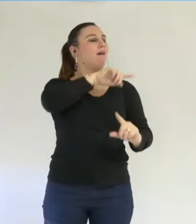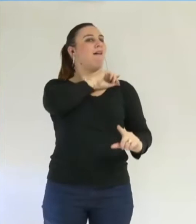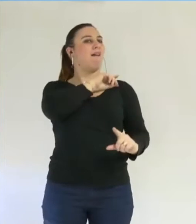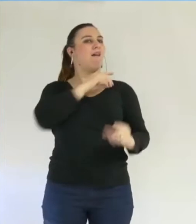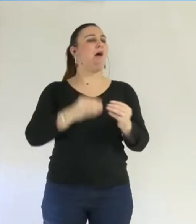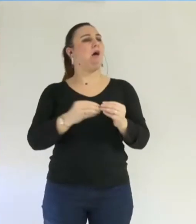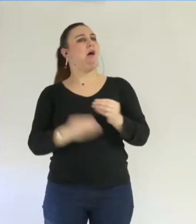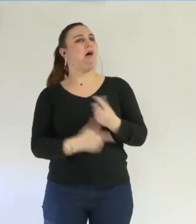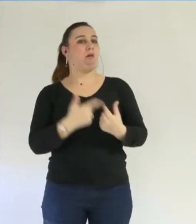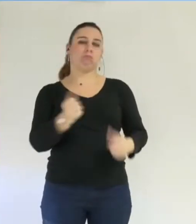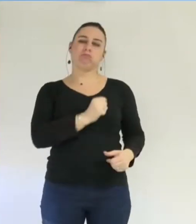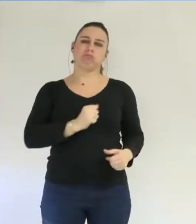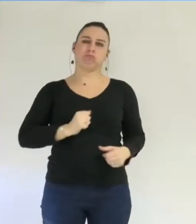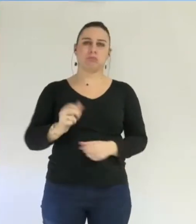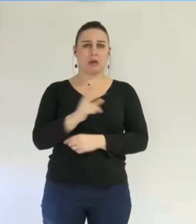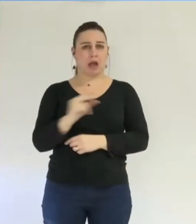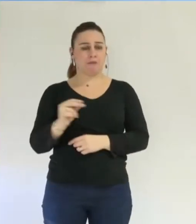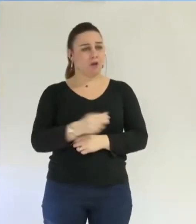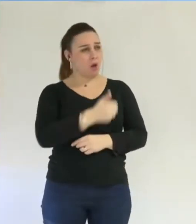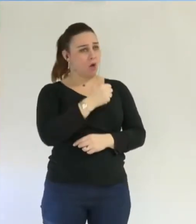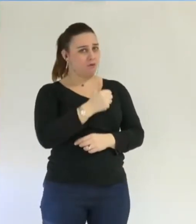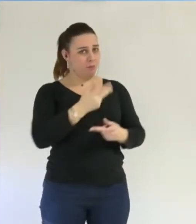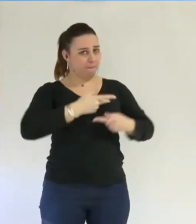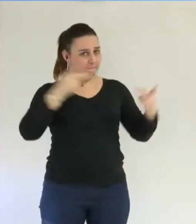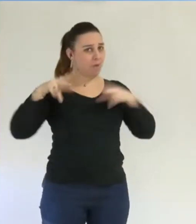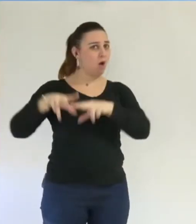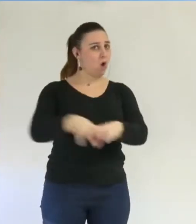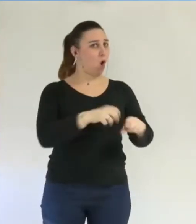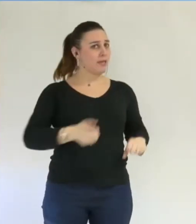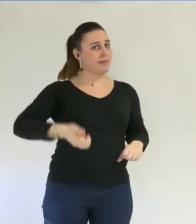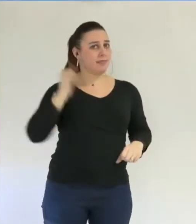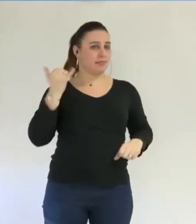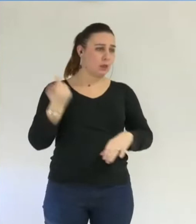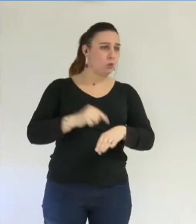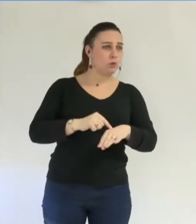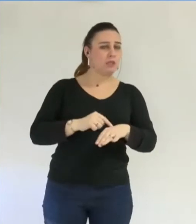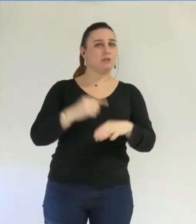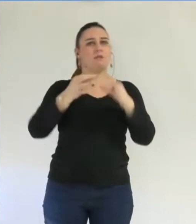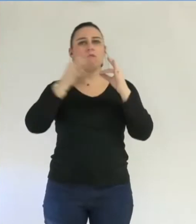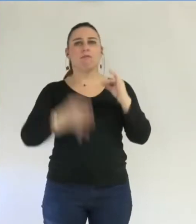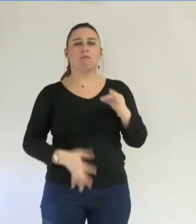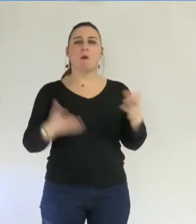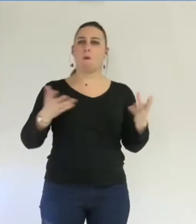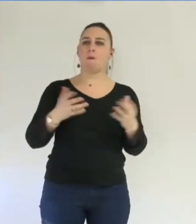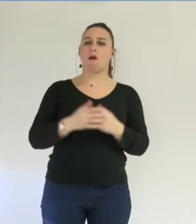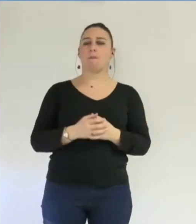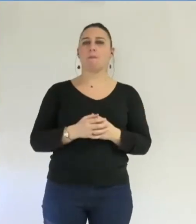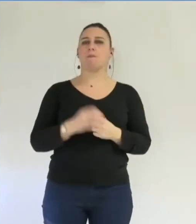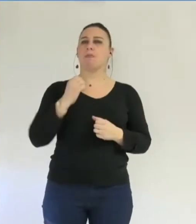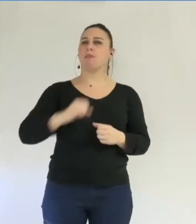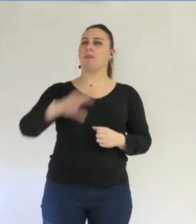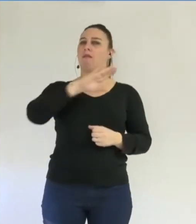faits particulièrement graves. Est-ce que vous avez diligenté une enquête immédiatement ? Quels en sont les résultats ? Les responsables